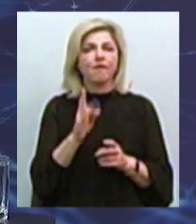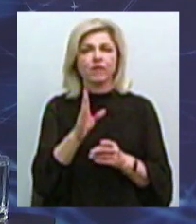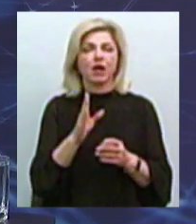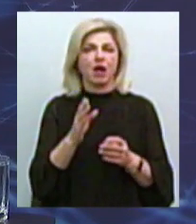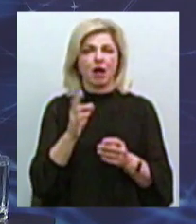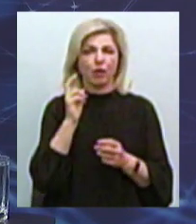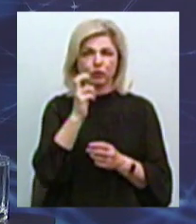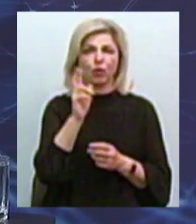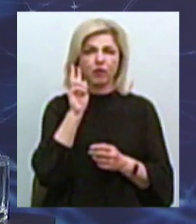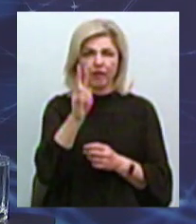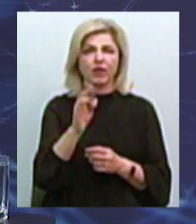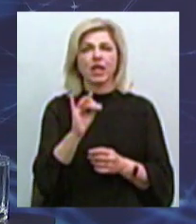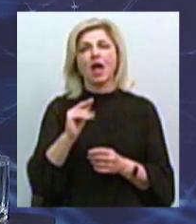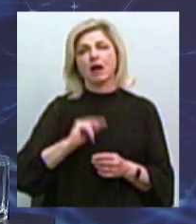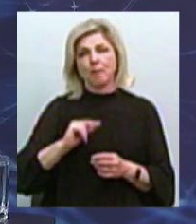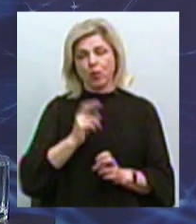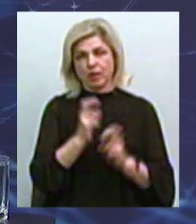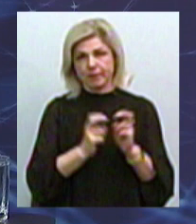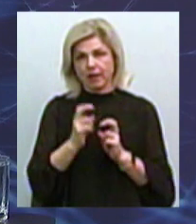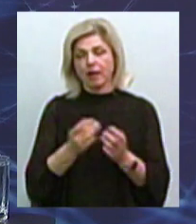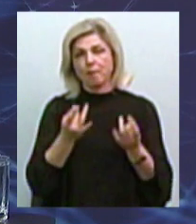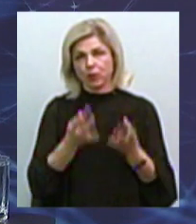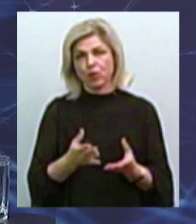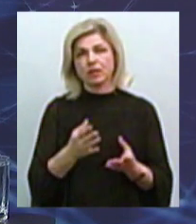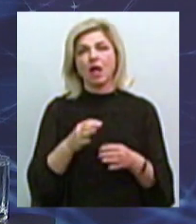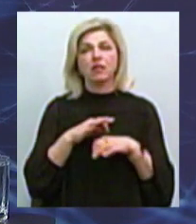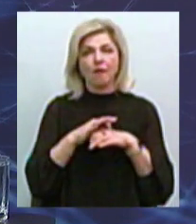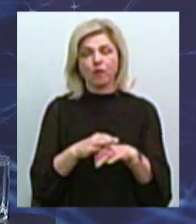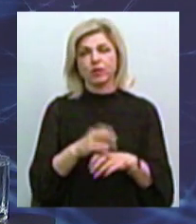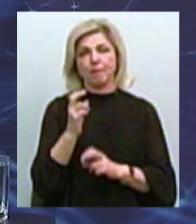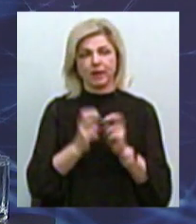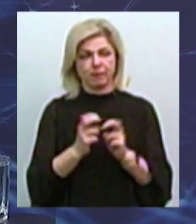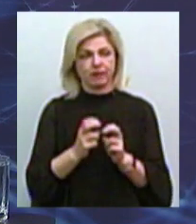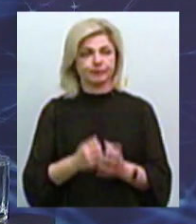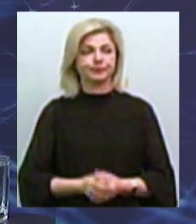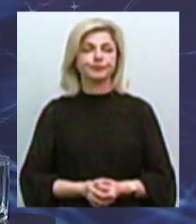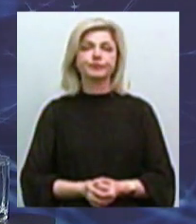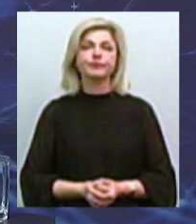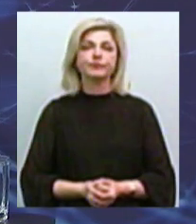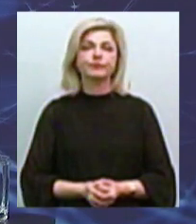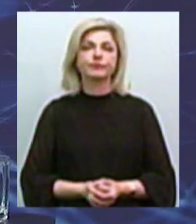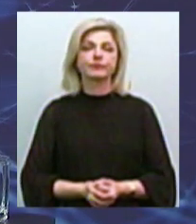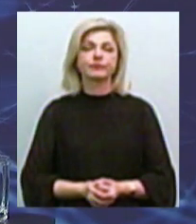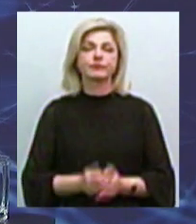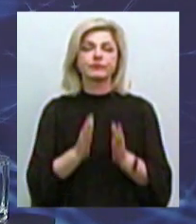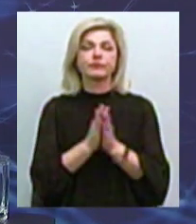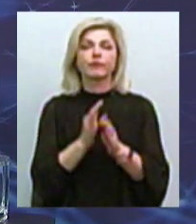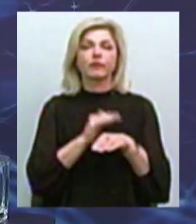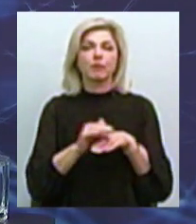работе предприятия. и тем самым просто доводят предприятия, да. Будь ласка, конкретизуйте.